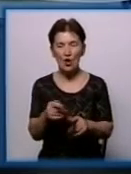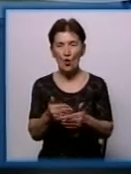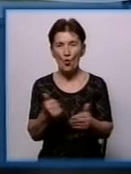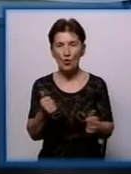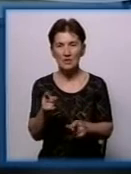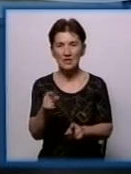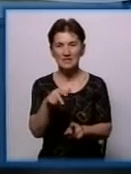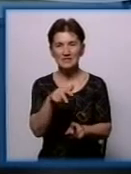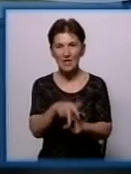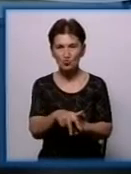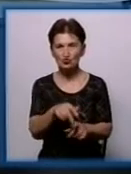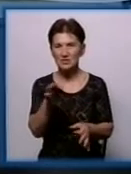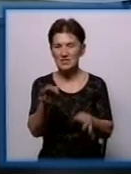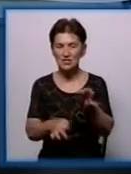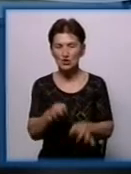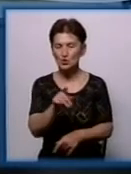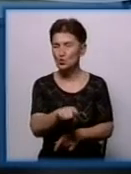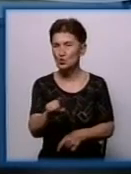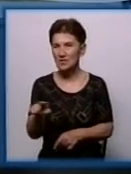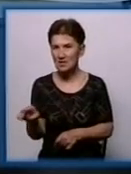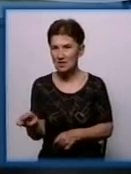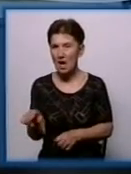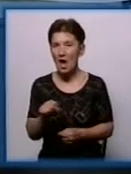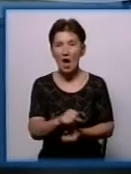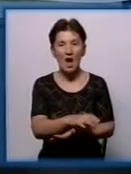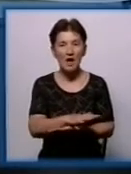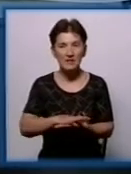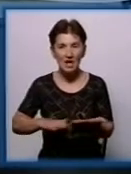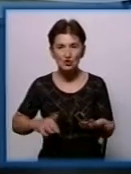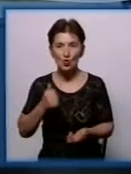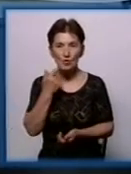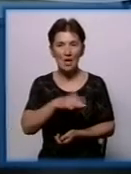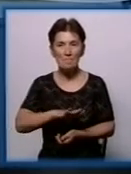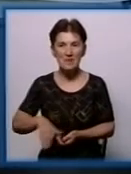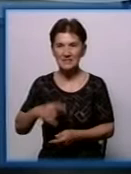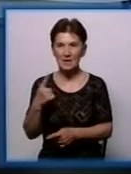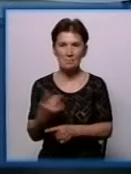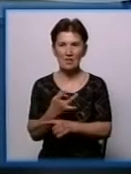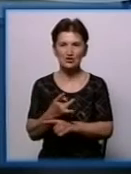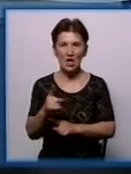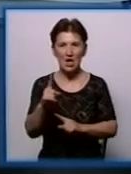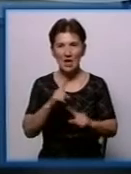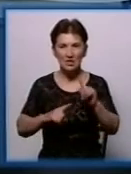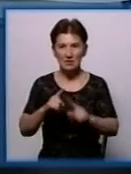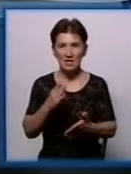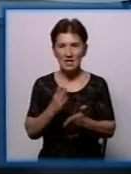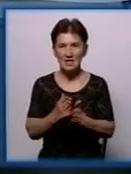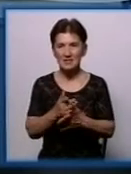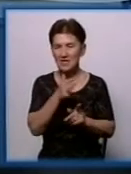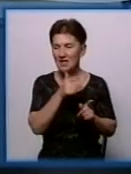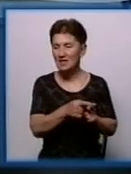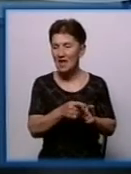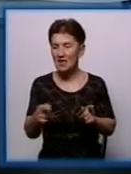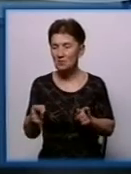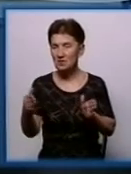Призначають розгляд суду, призначають судді. А далі вже, коли після першого розгляду, то там вже визначаються терміни згідно тих планів,